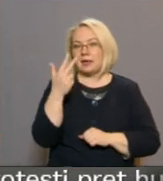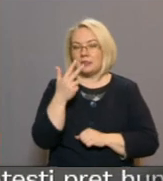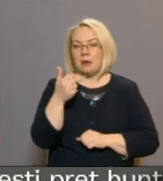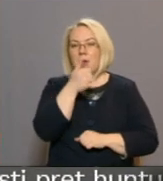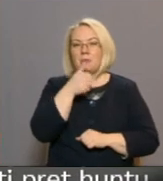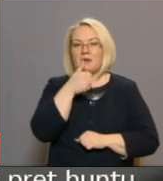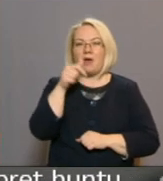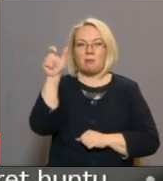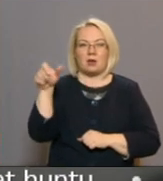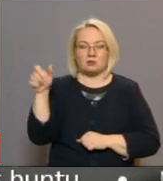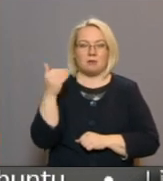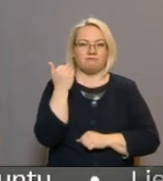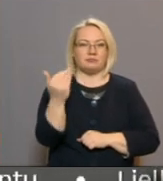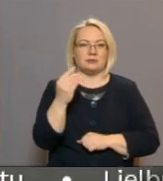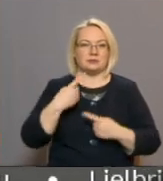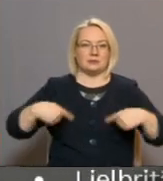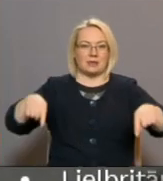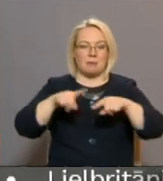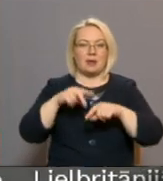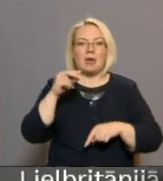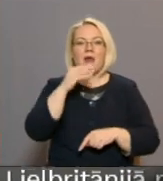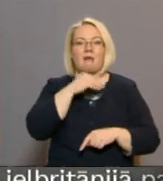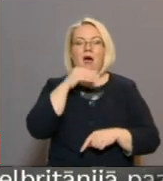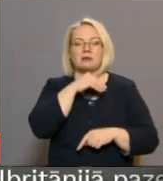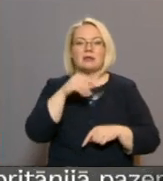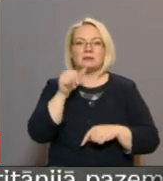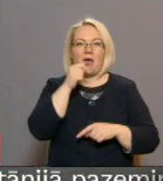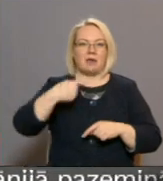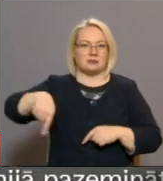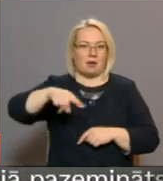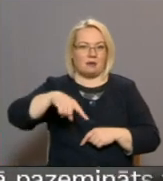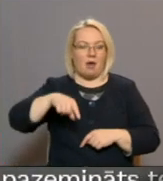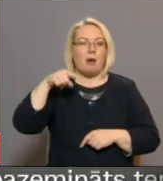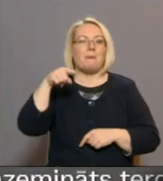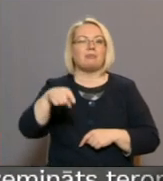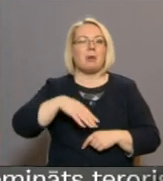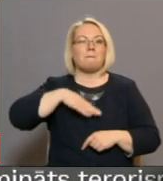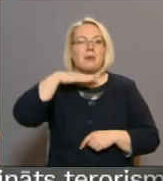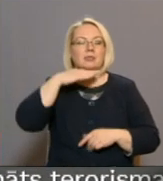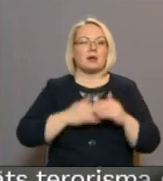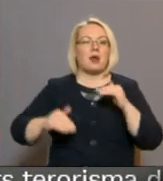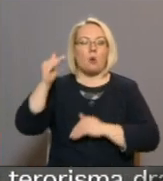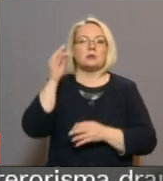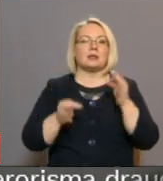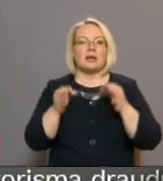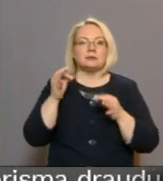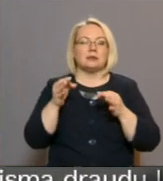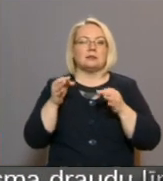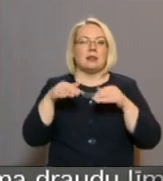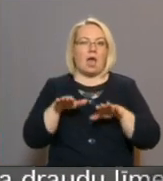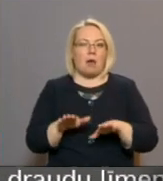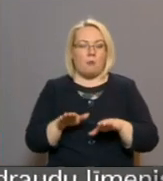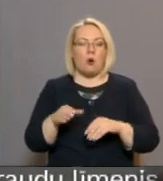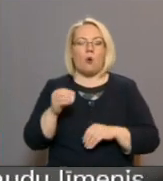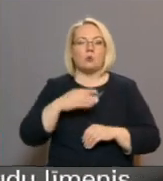privātpersonām zeme piederēja arī Rāsnes ezerā. Šeit gan pietika ar augstākās tiesas senāta lēmumu un